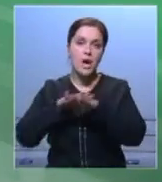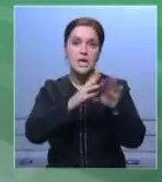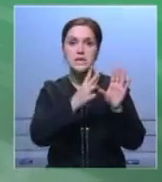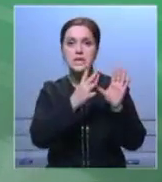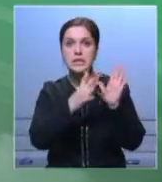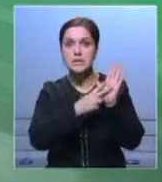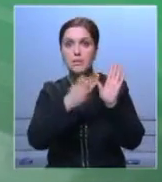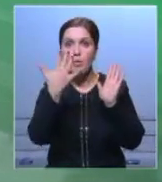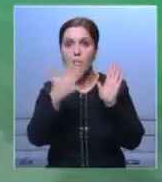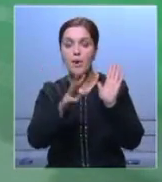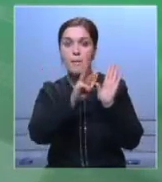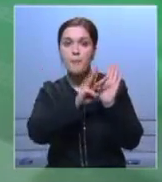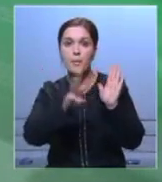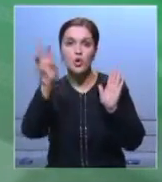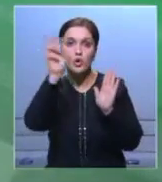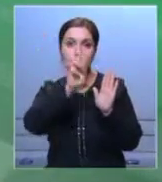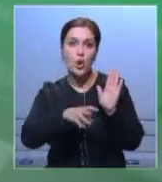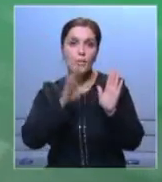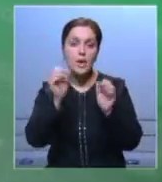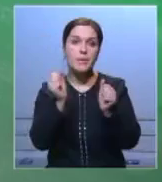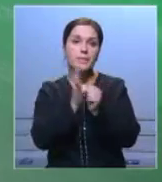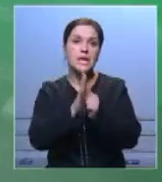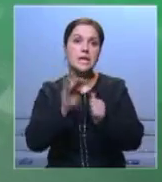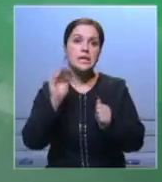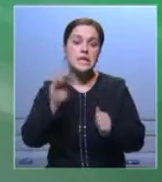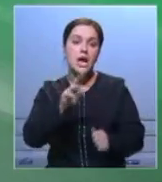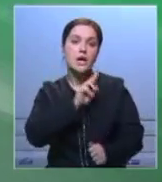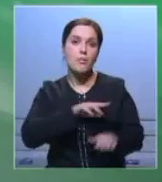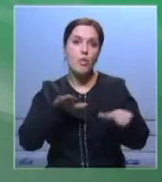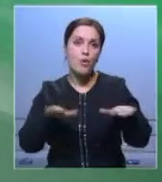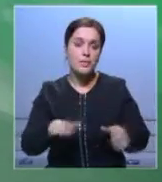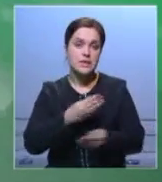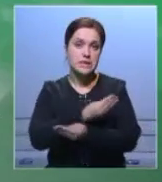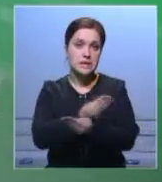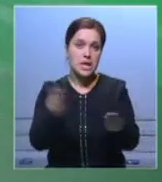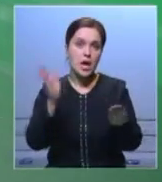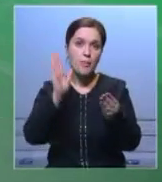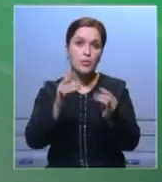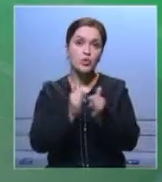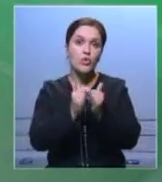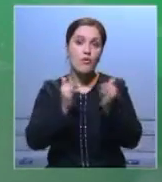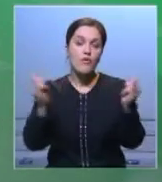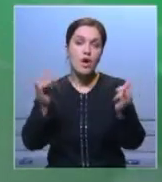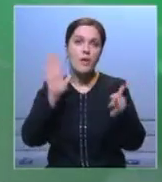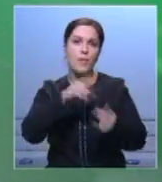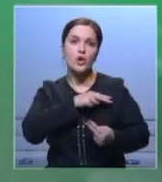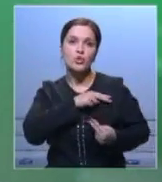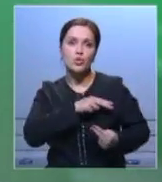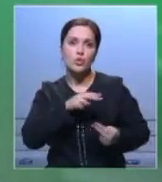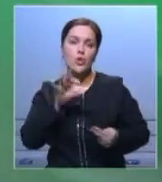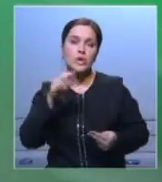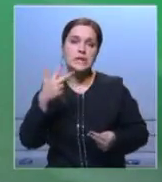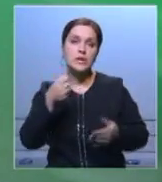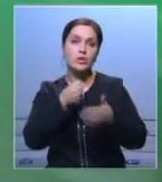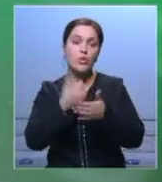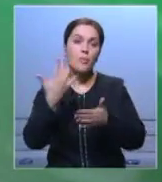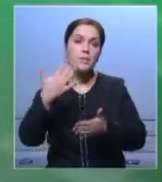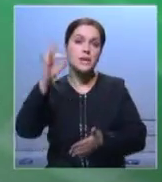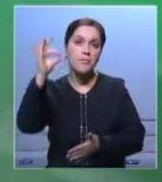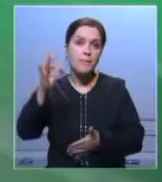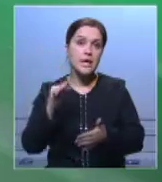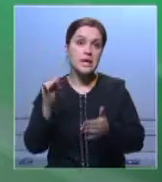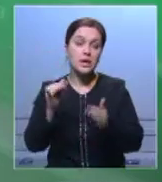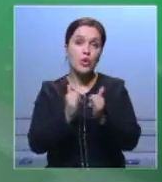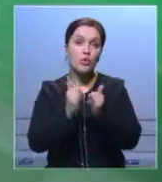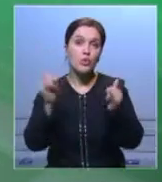миллионов долларов, создание порядка 15 тысяч рабочих мест, повышение производительности труда от 30 до 50 процентов и